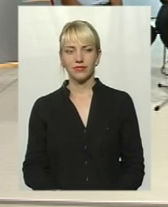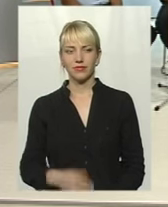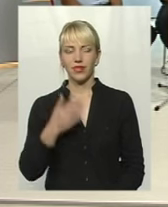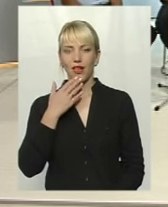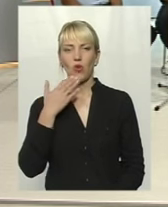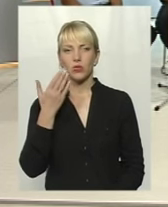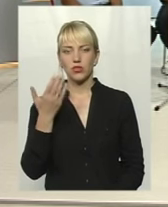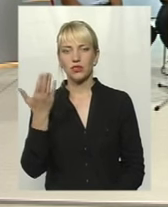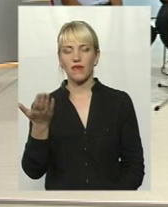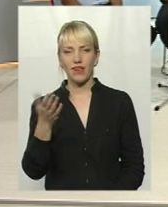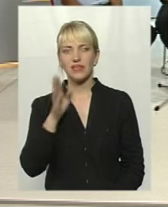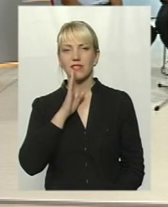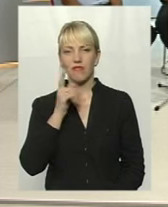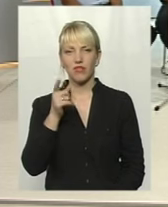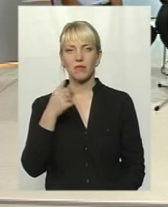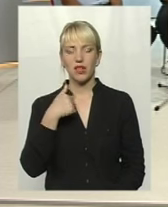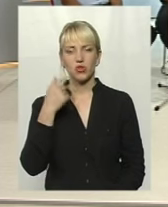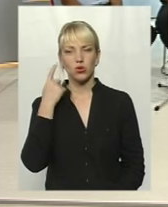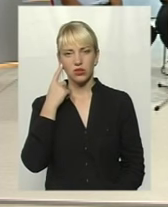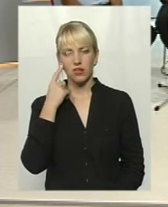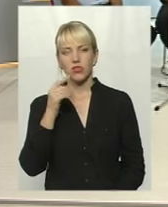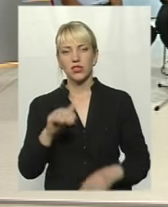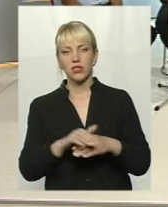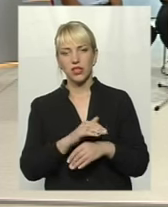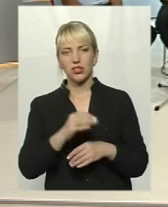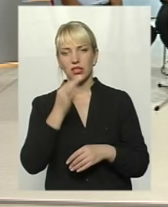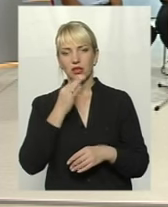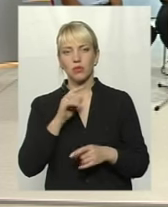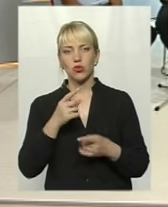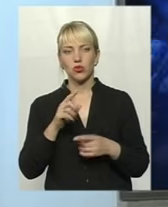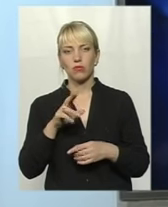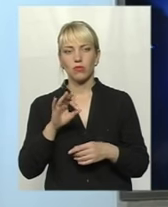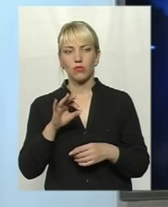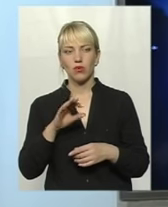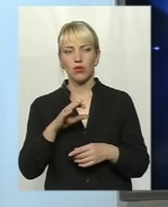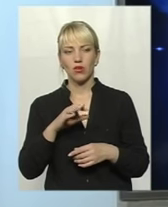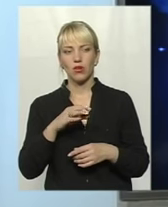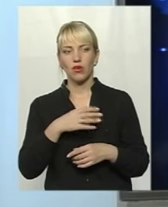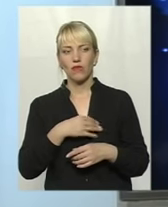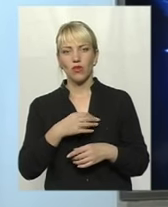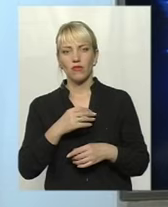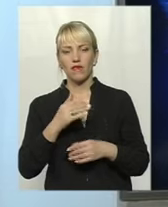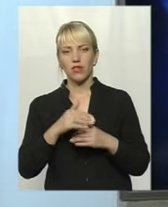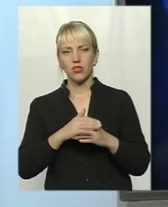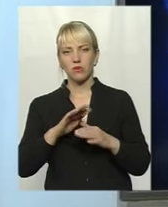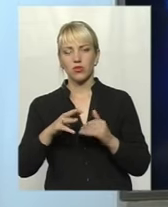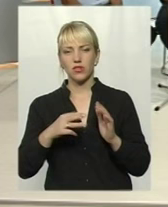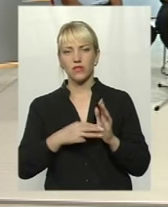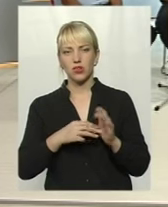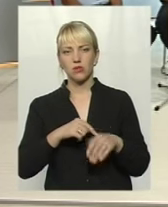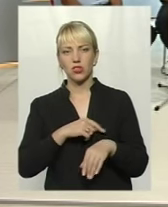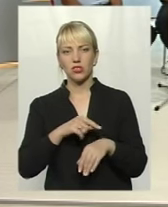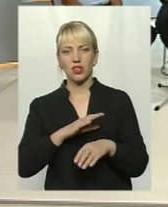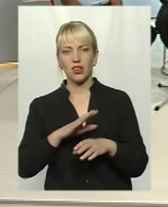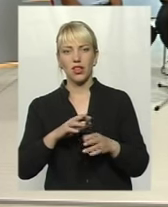Чуємо вас, говоріть, будь Расскажіть, будь ласка, почому польмонські вечора після восьми часов не ходять